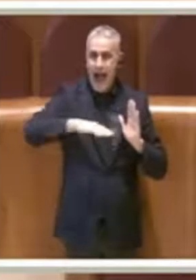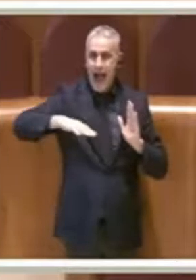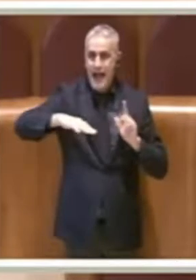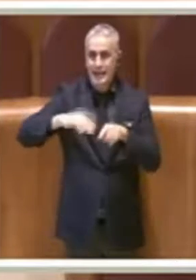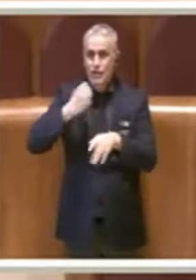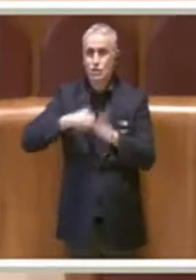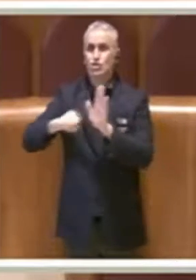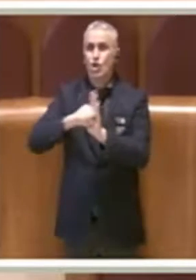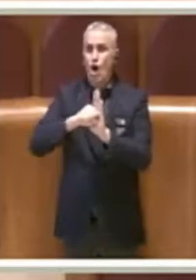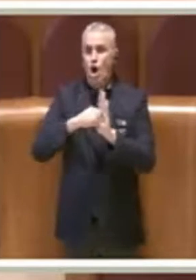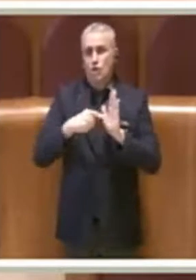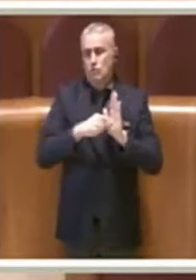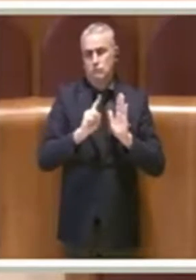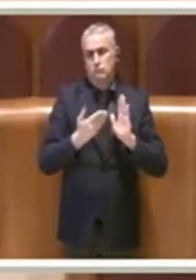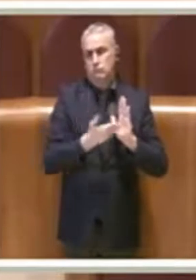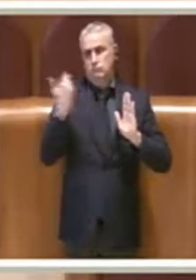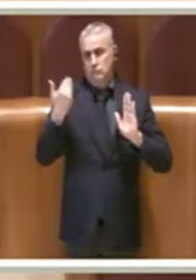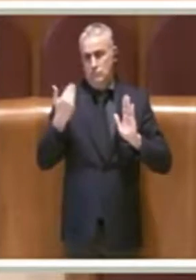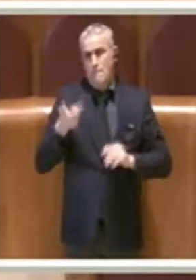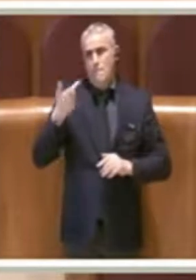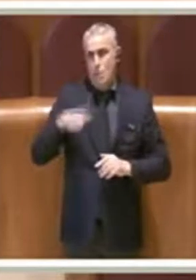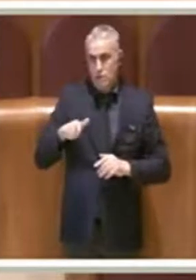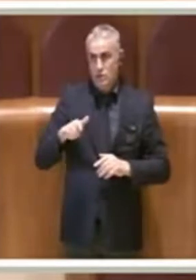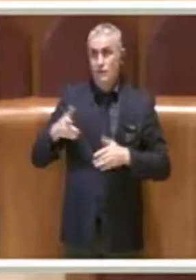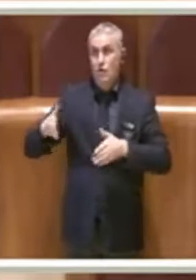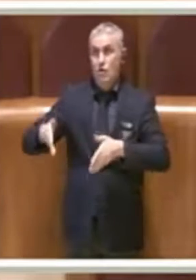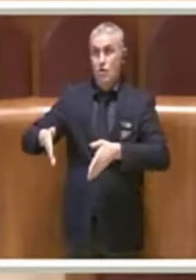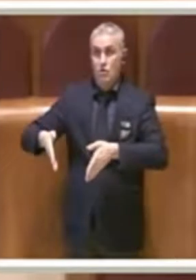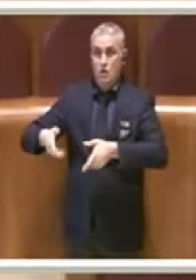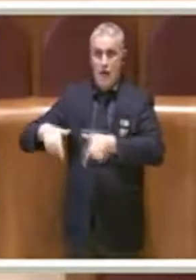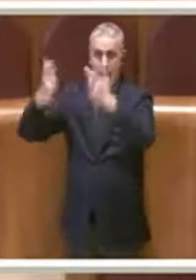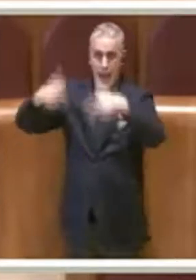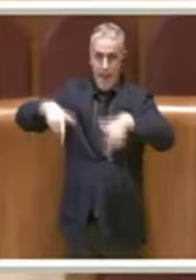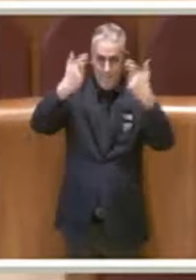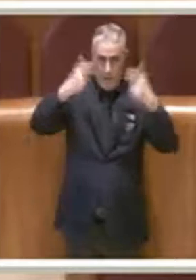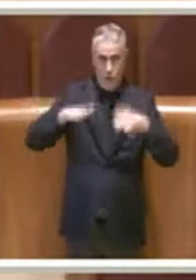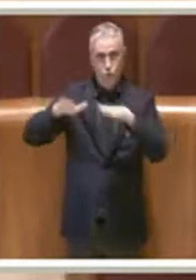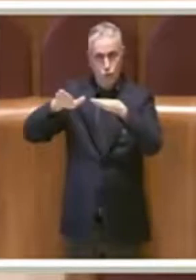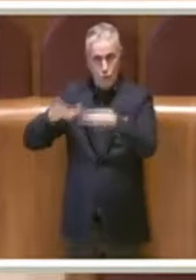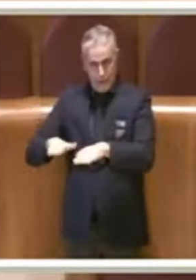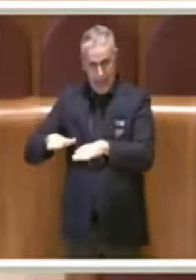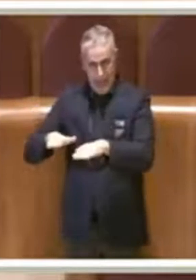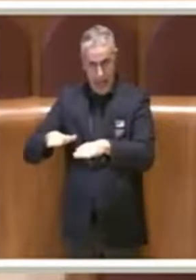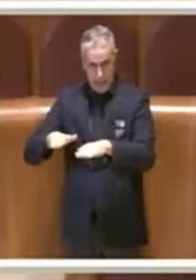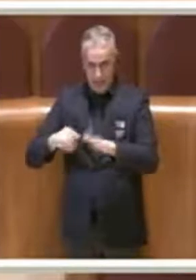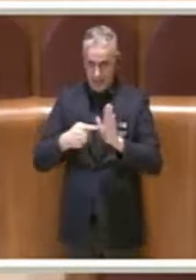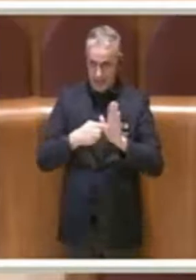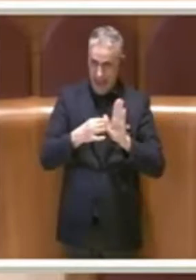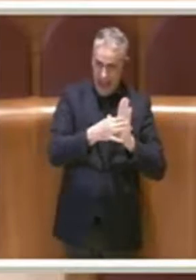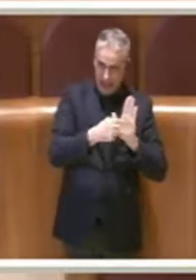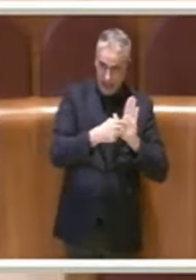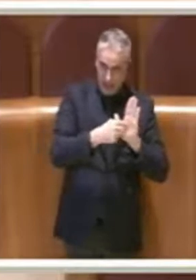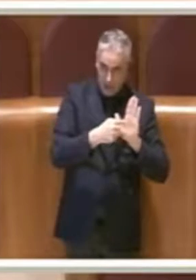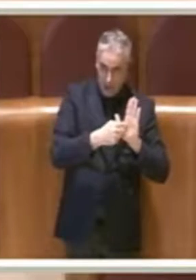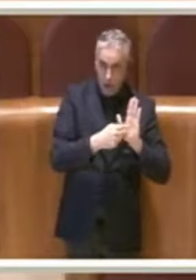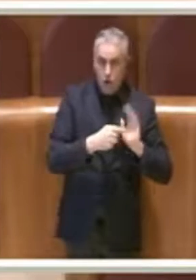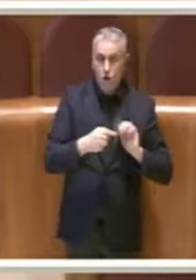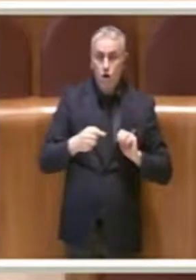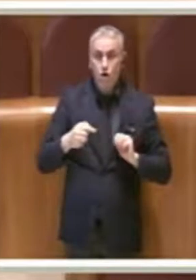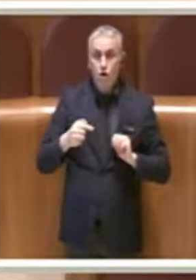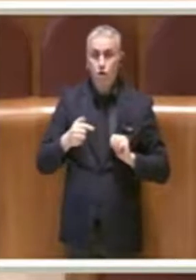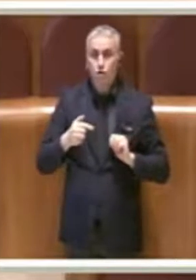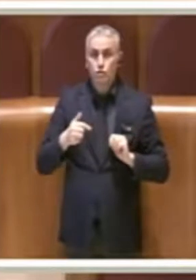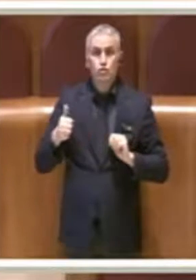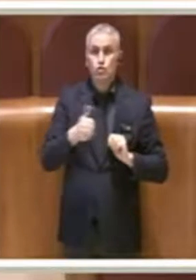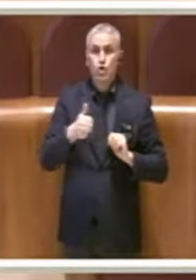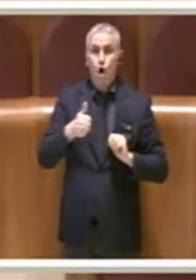tutelati come indicato nell'articolo siano anche i